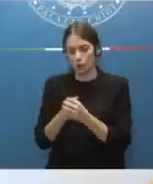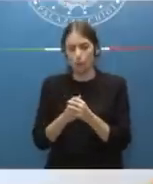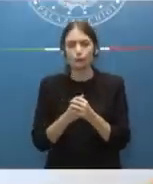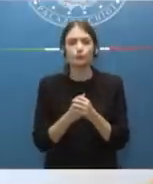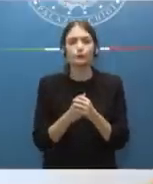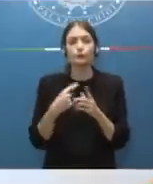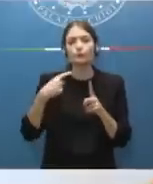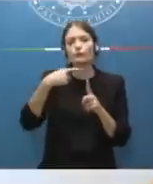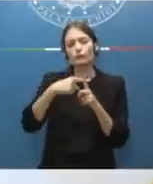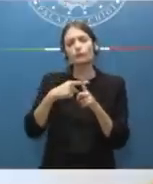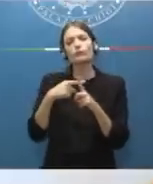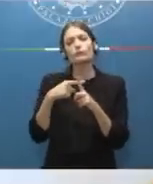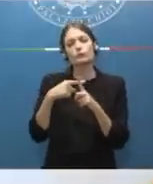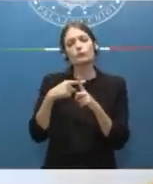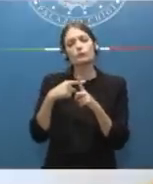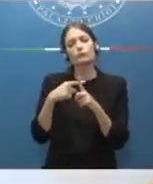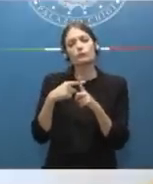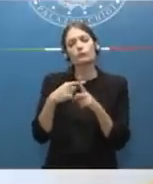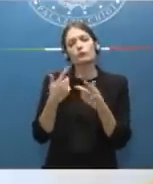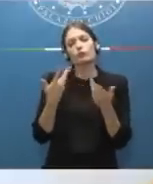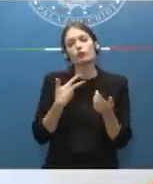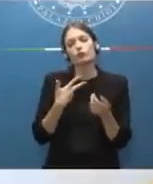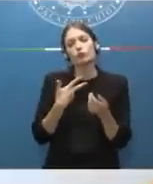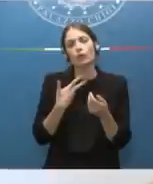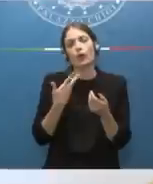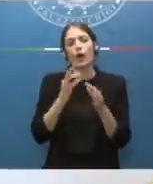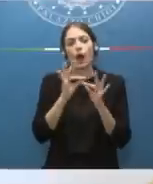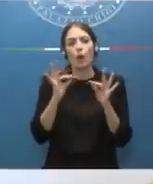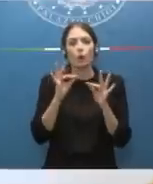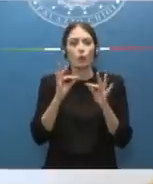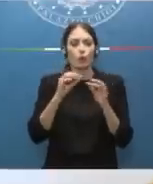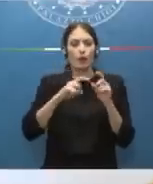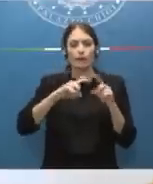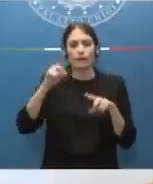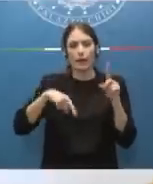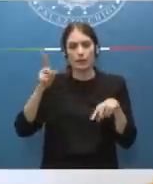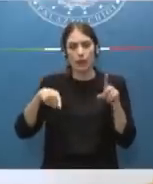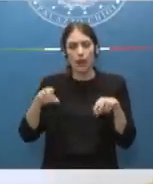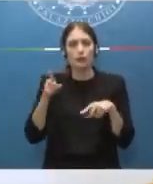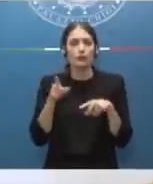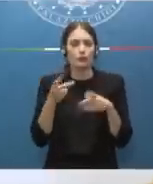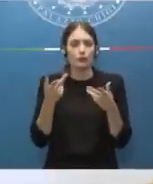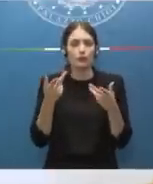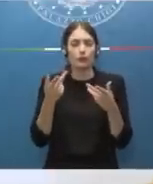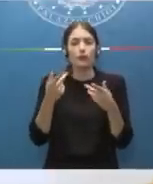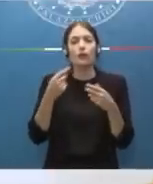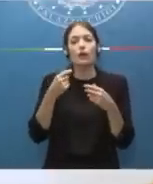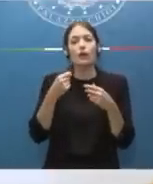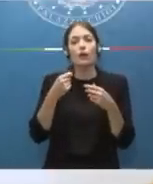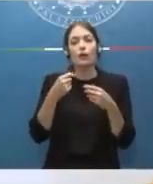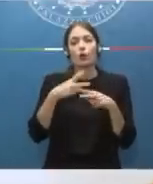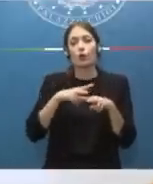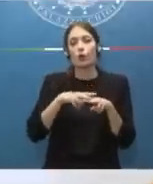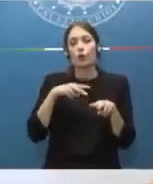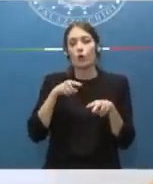delle varianti sulla competenza collegiale del Tribunale di Sorveglianza e sul